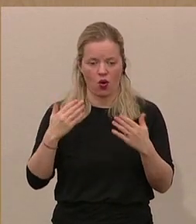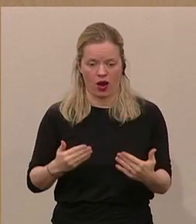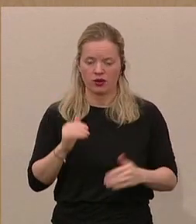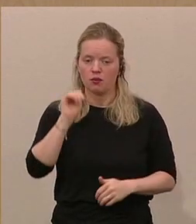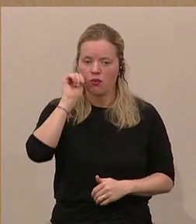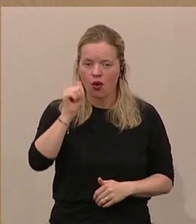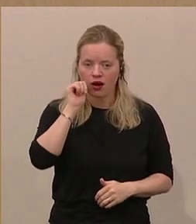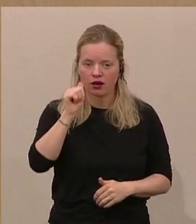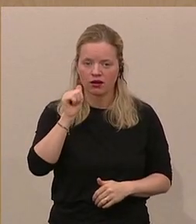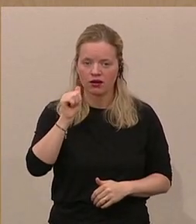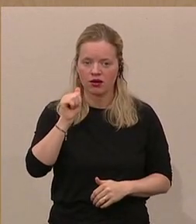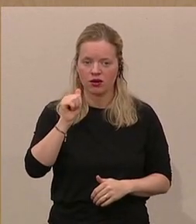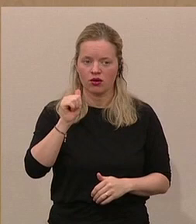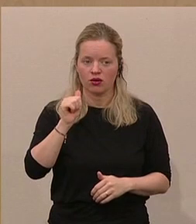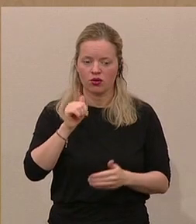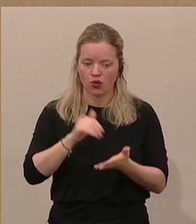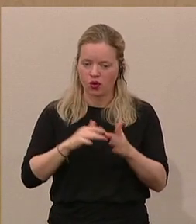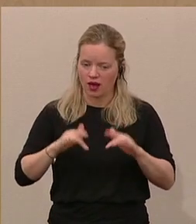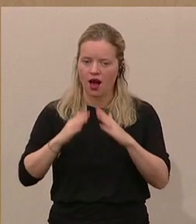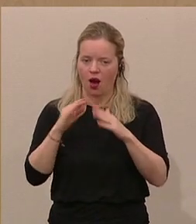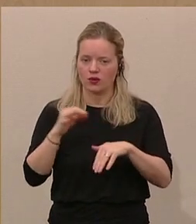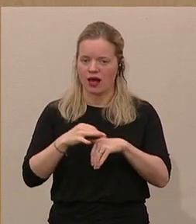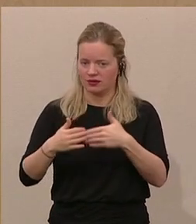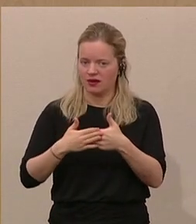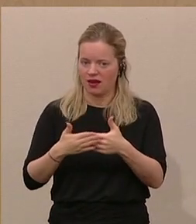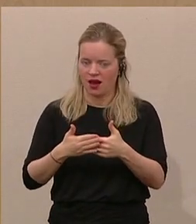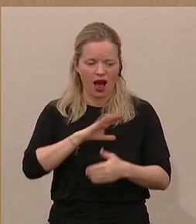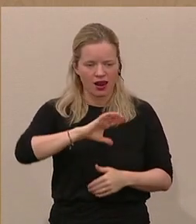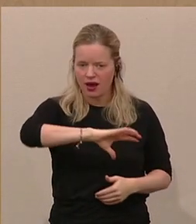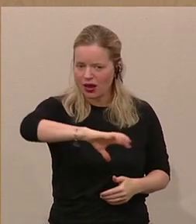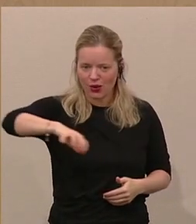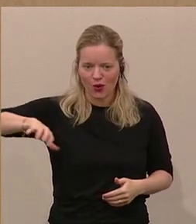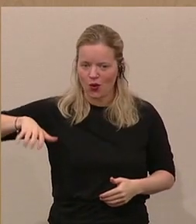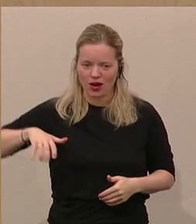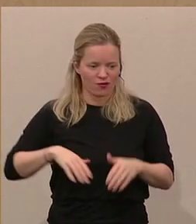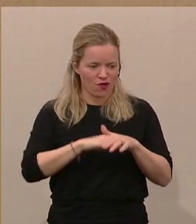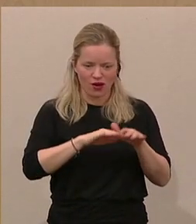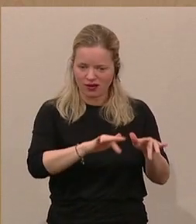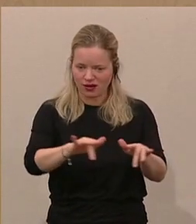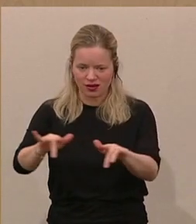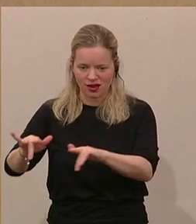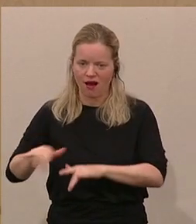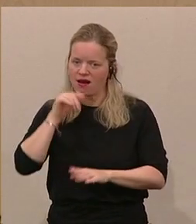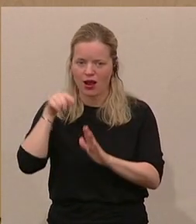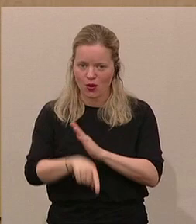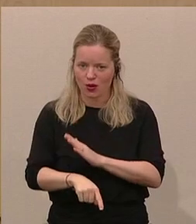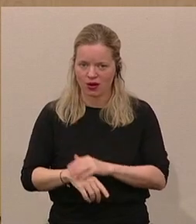und morgen noch einen Hausarzt haben und alle Regionen dadurch lückenlos versorgt sind?